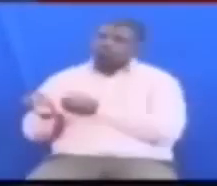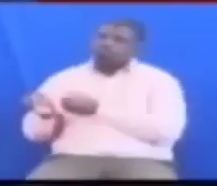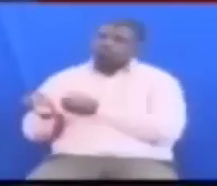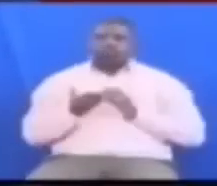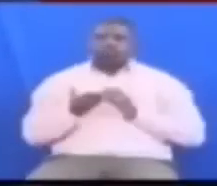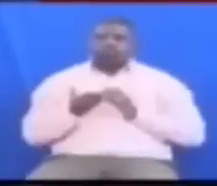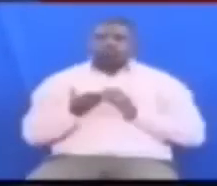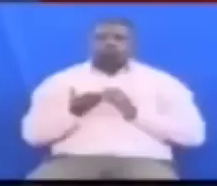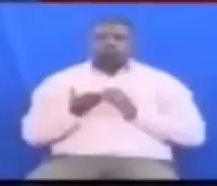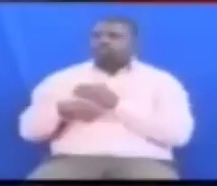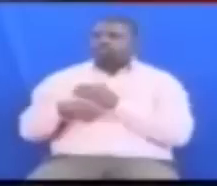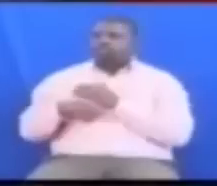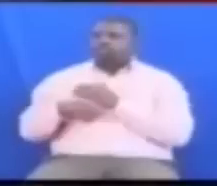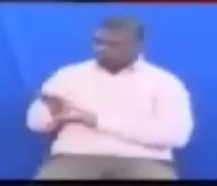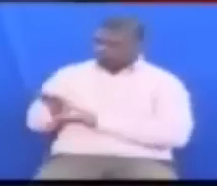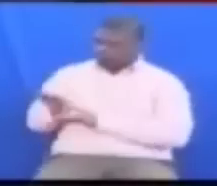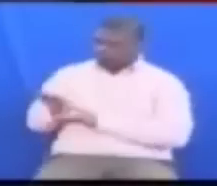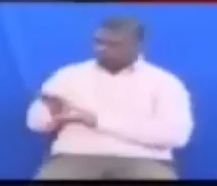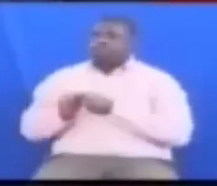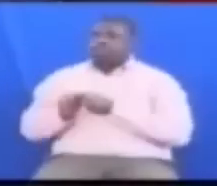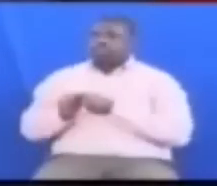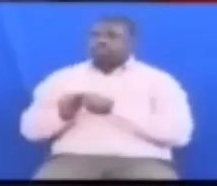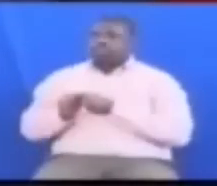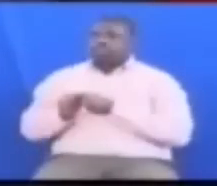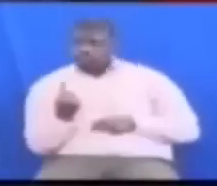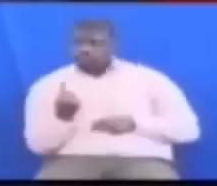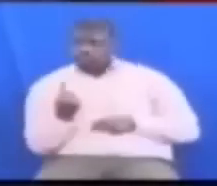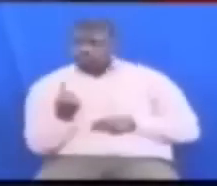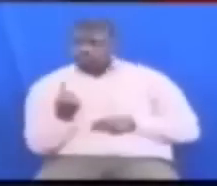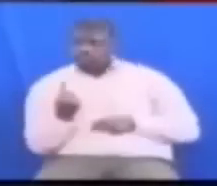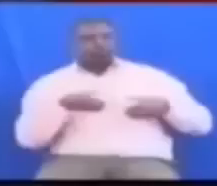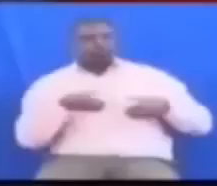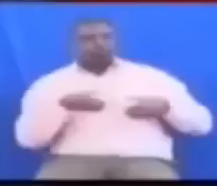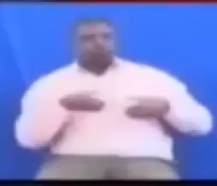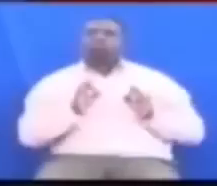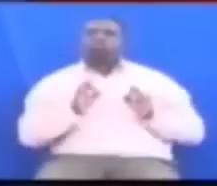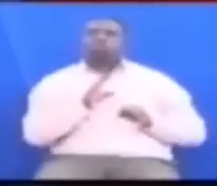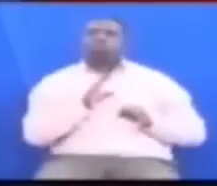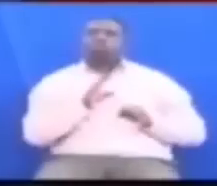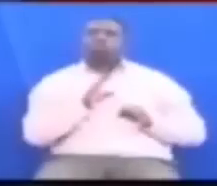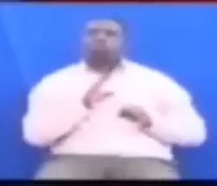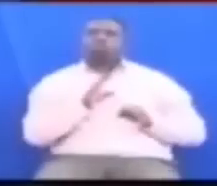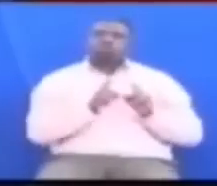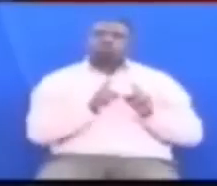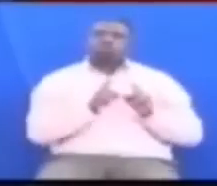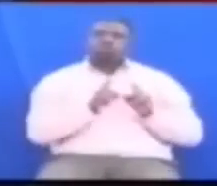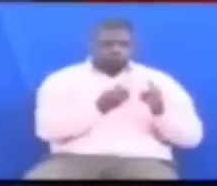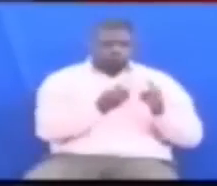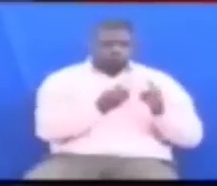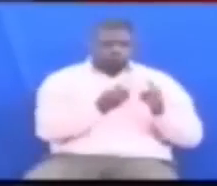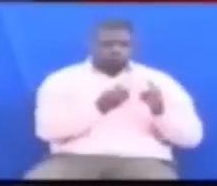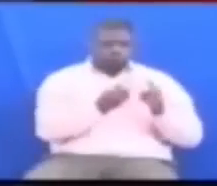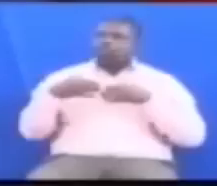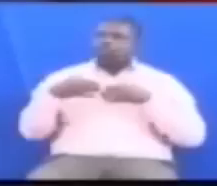mweshimua kiti kukwalekea katika uchaguzi huu Jambu la kwanza kuwe na Tume huru ya uchaguzi Tunaitaji kuwe na tume huru ya uchaguzi